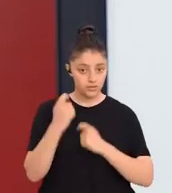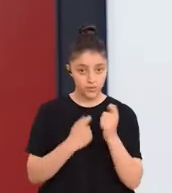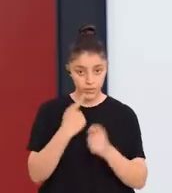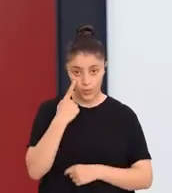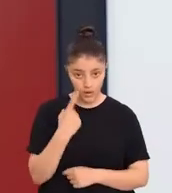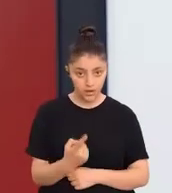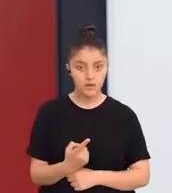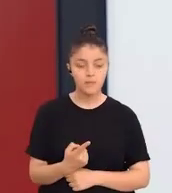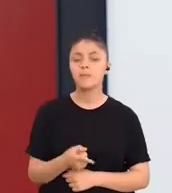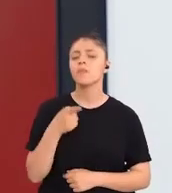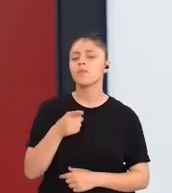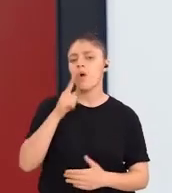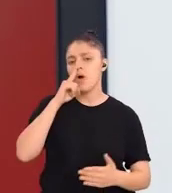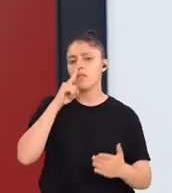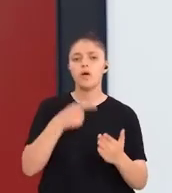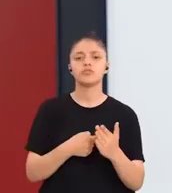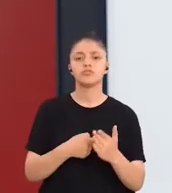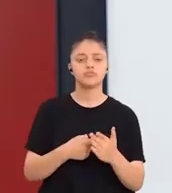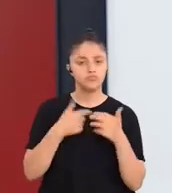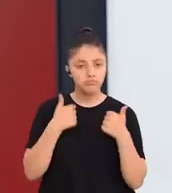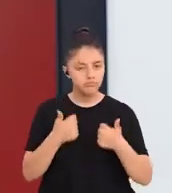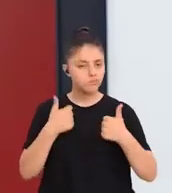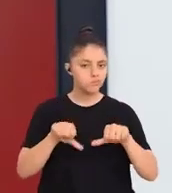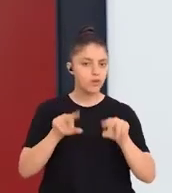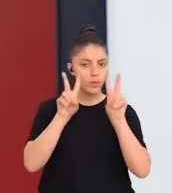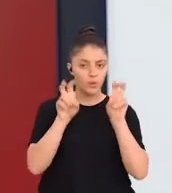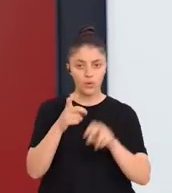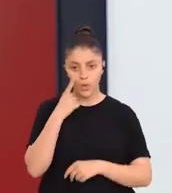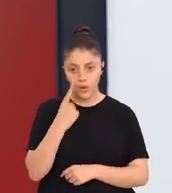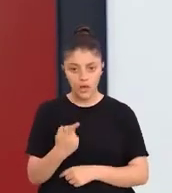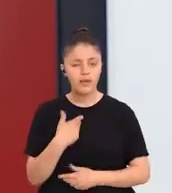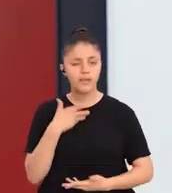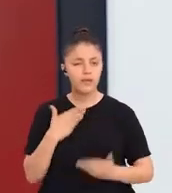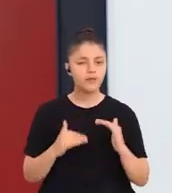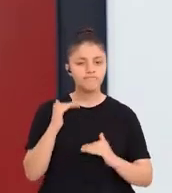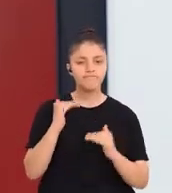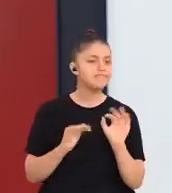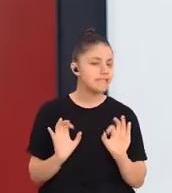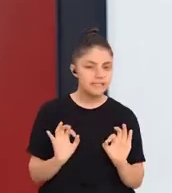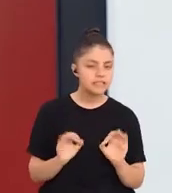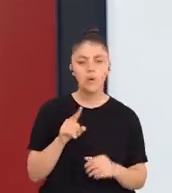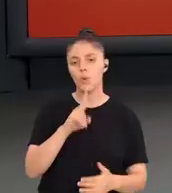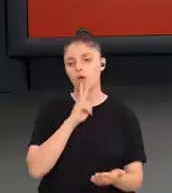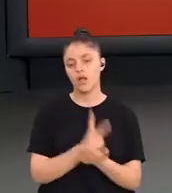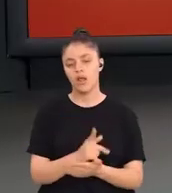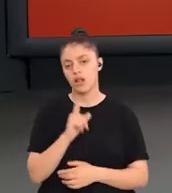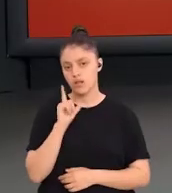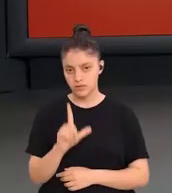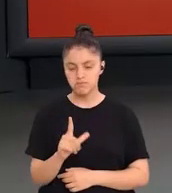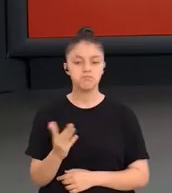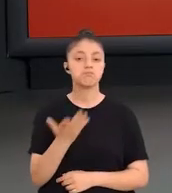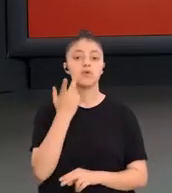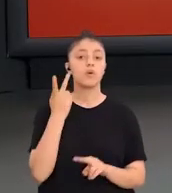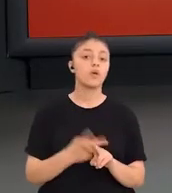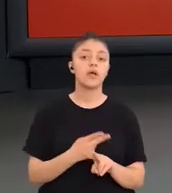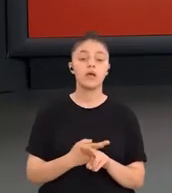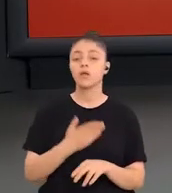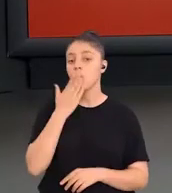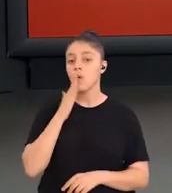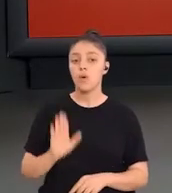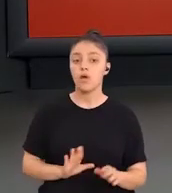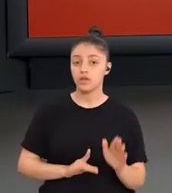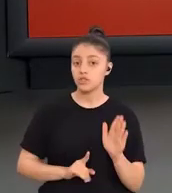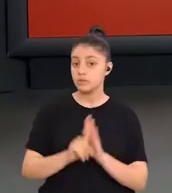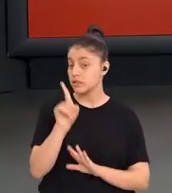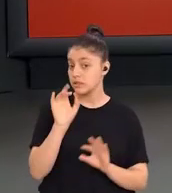aşamasında bu amaçlara ulaşılıp ulaşılmadığının nasıl değerlendirilmesi gerektiğine karar veririz. Örneğin